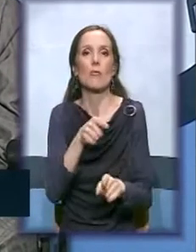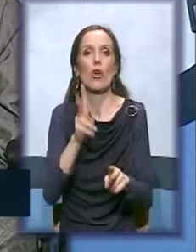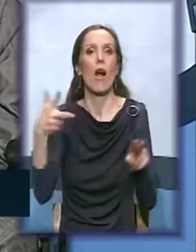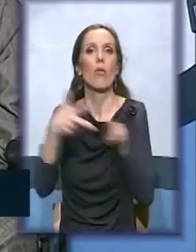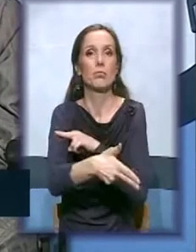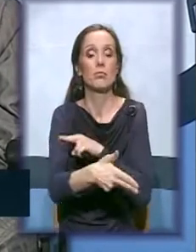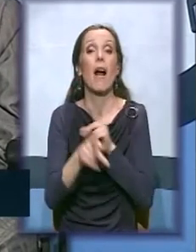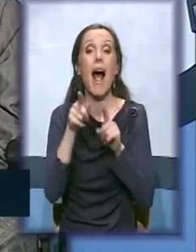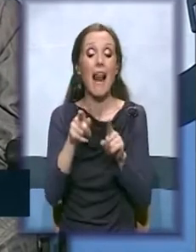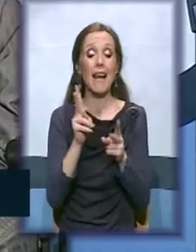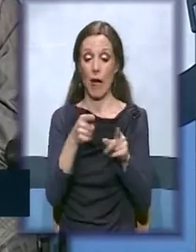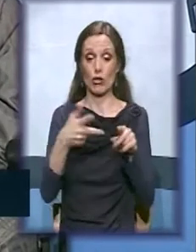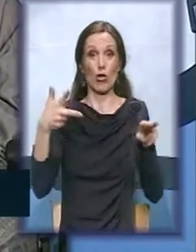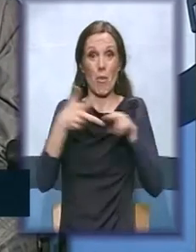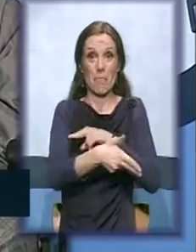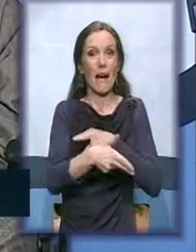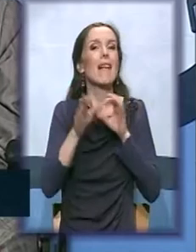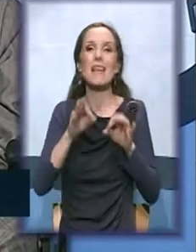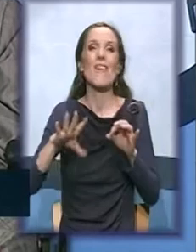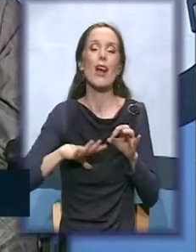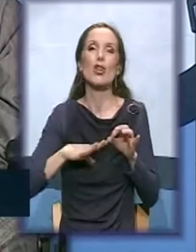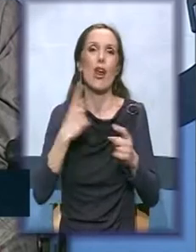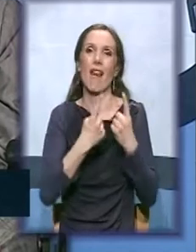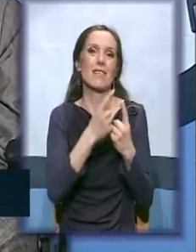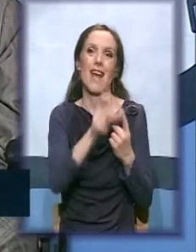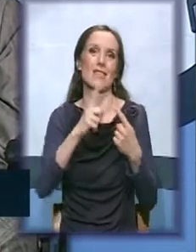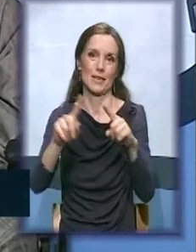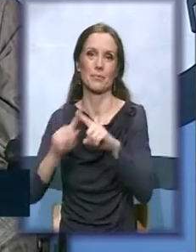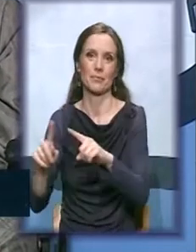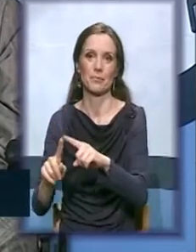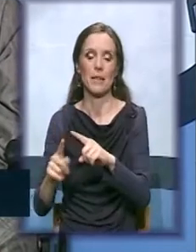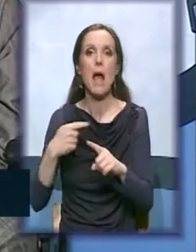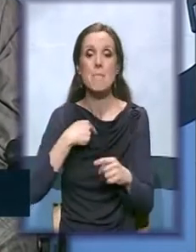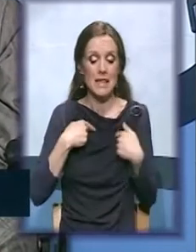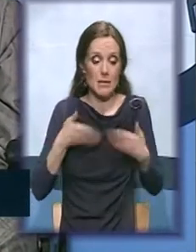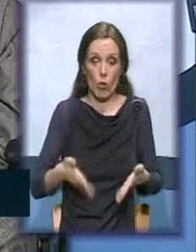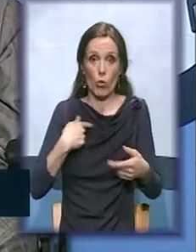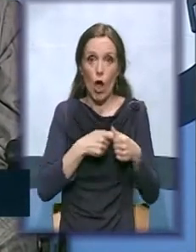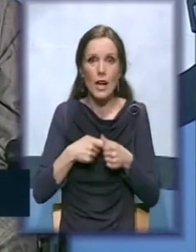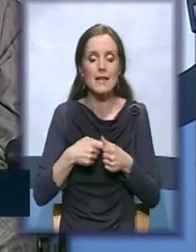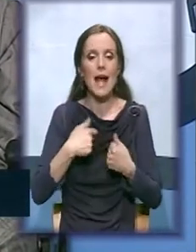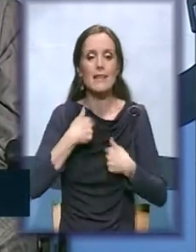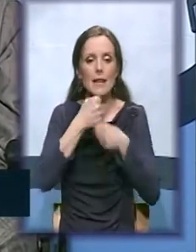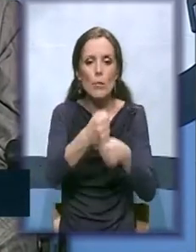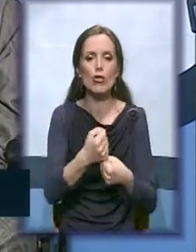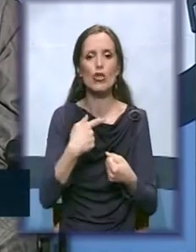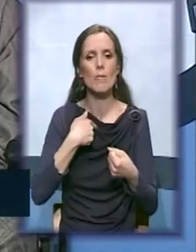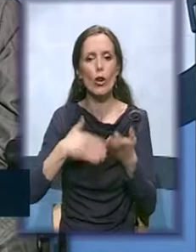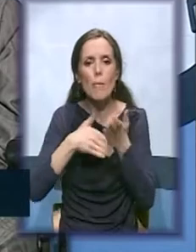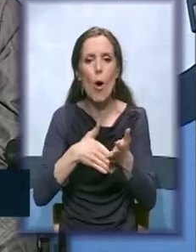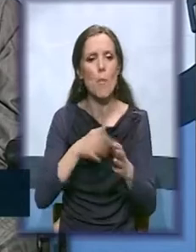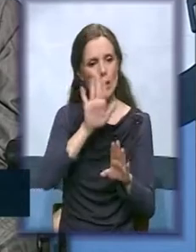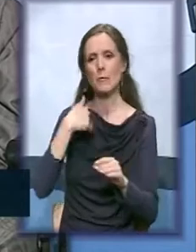svake žene pojedinačno. Mi smo tu da podržimo, da pomognemo, da iskontaktujemo institucije, da